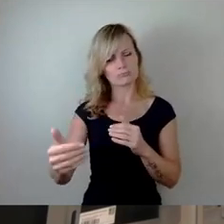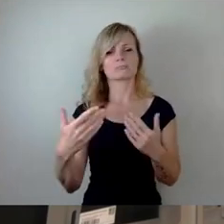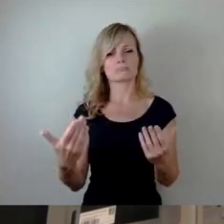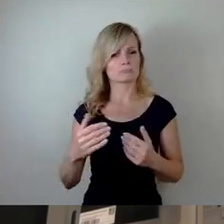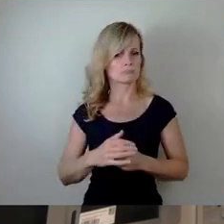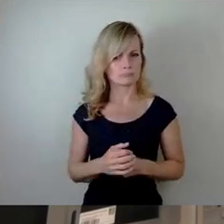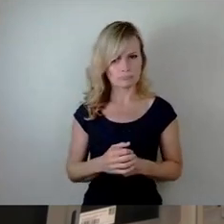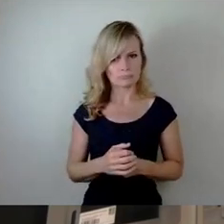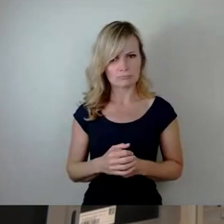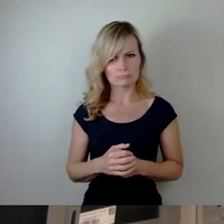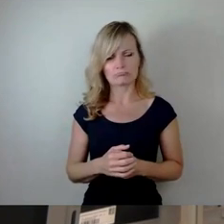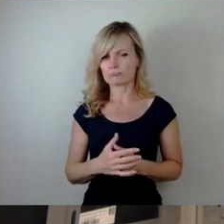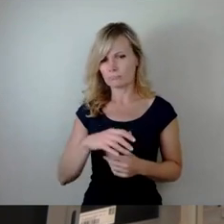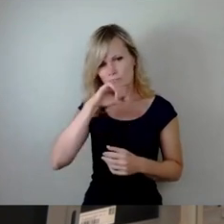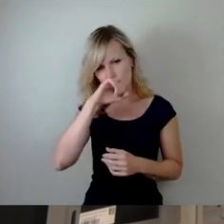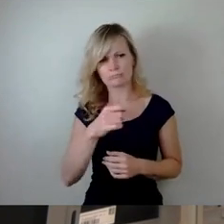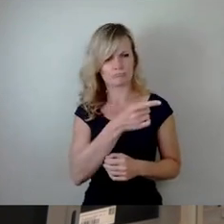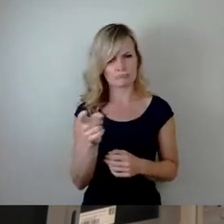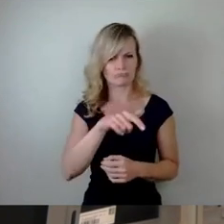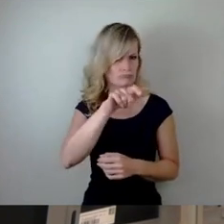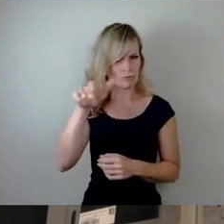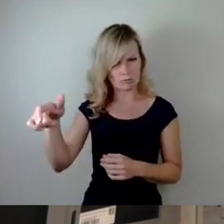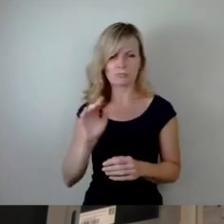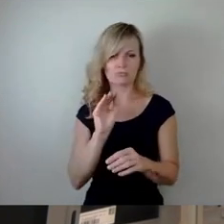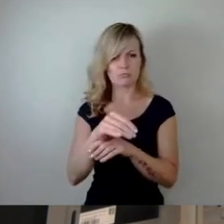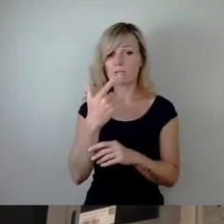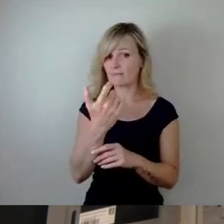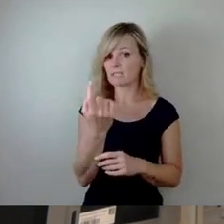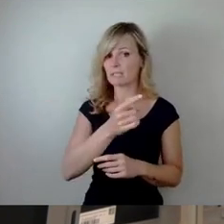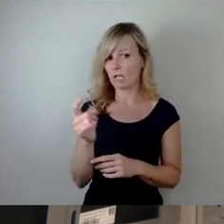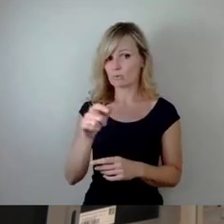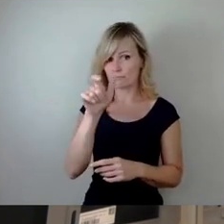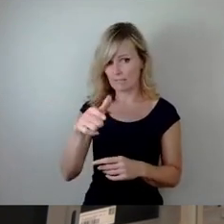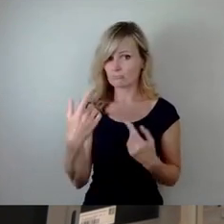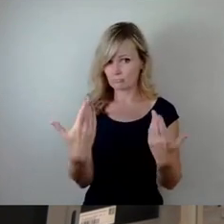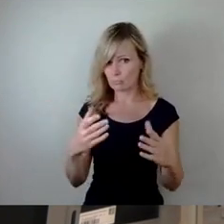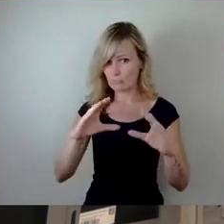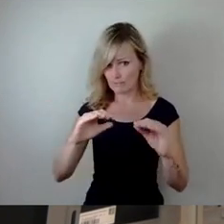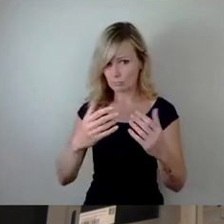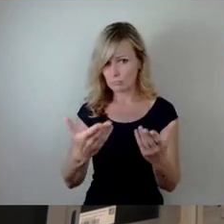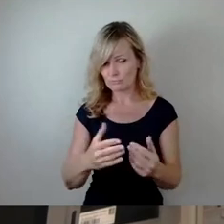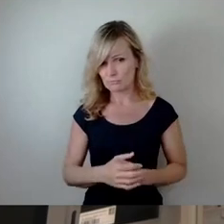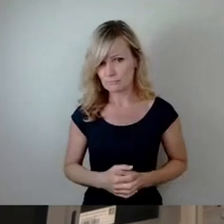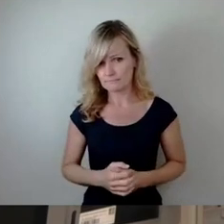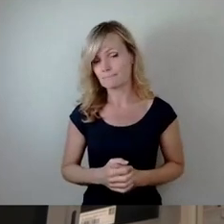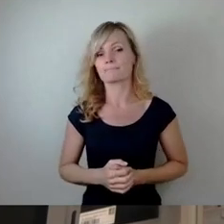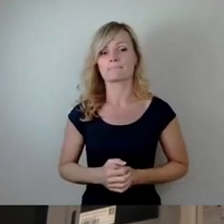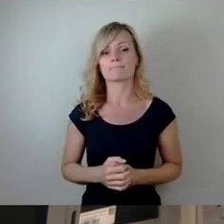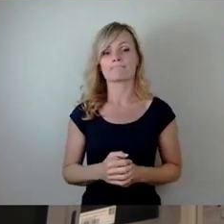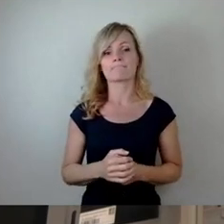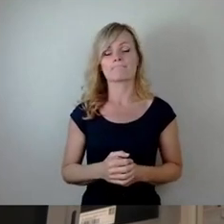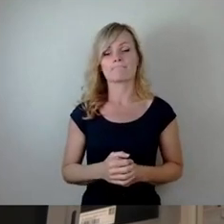sehr, sehr beliebt, denn über 20.000 Menschen benutzen das Sozialticket und